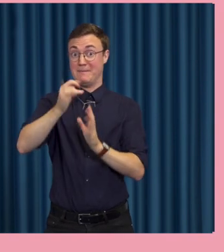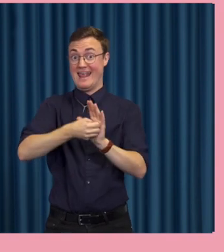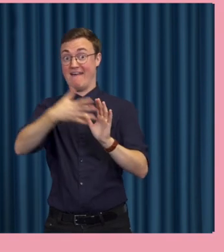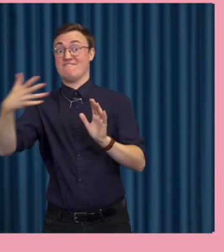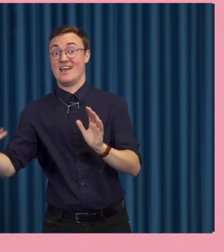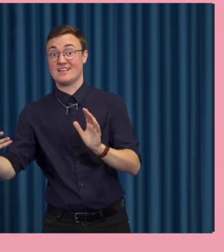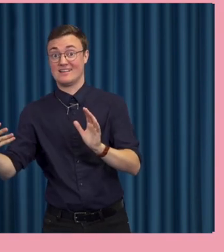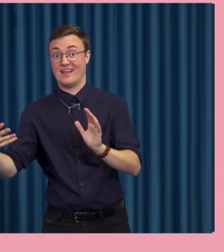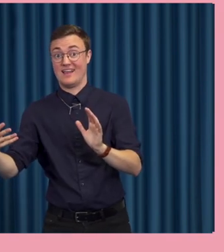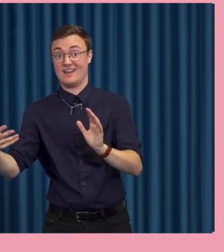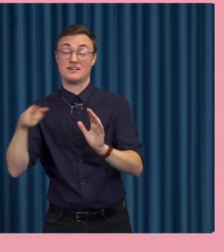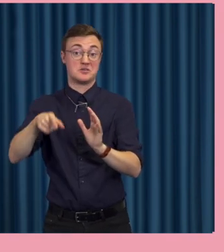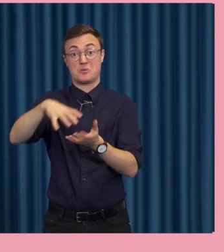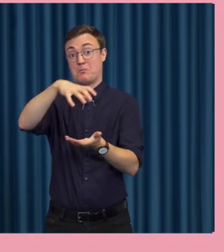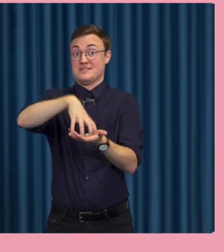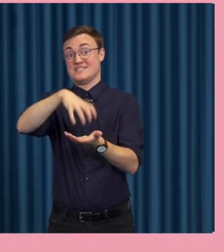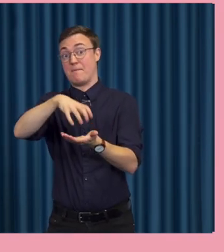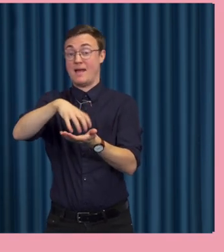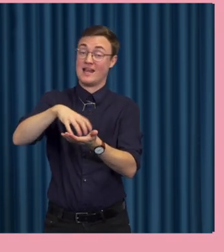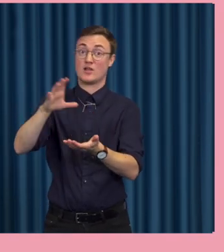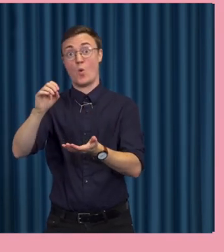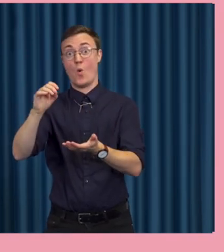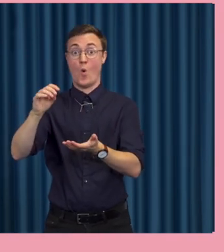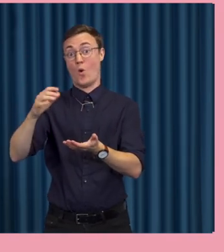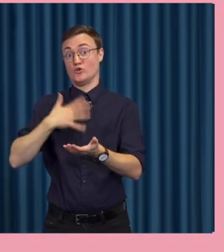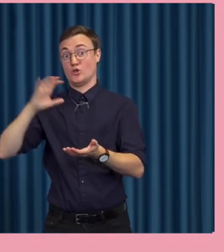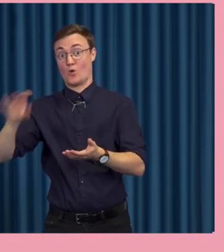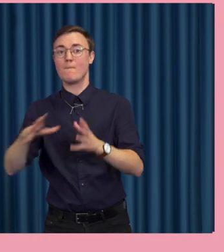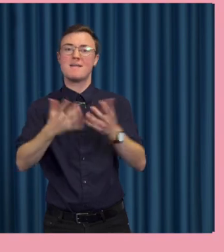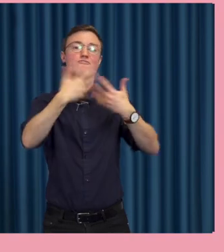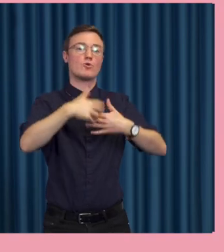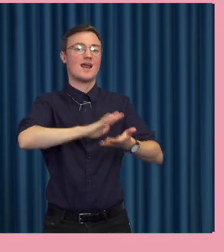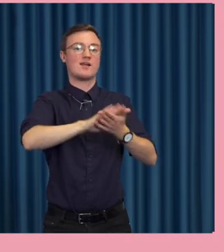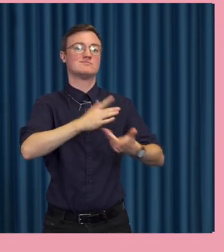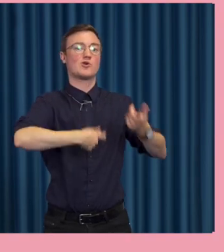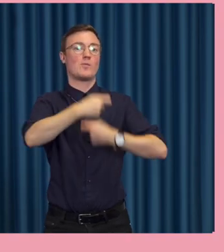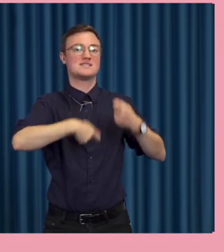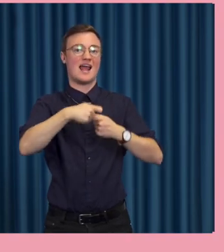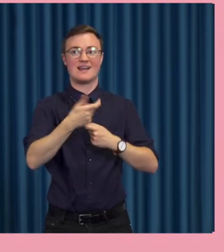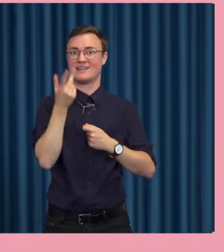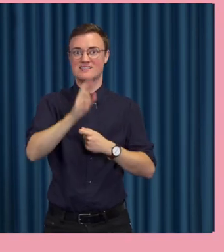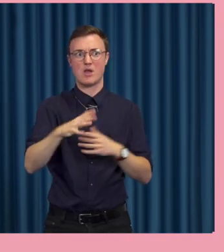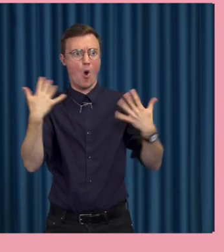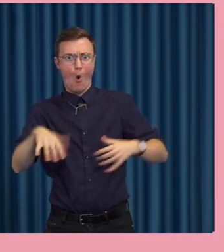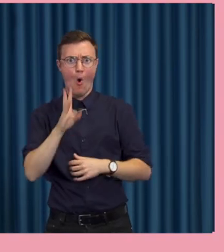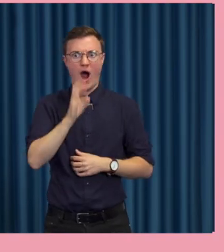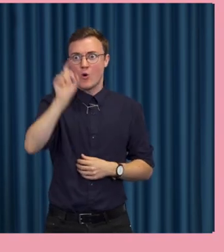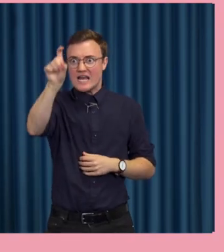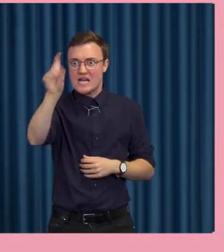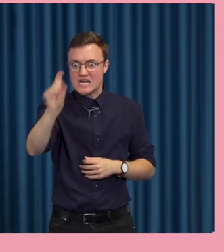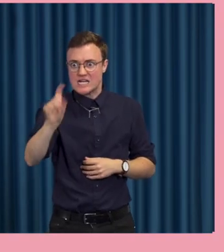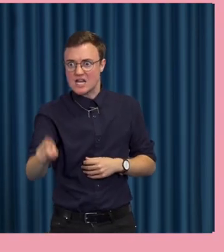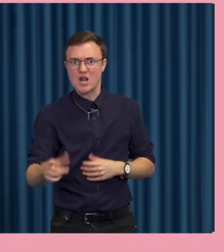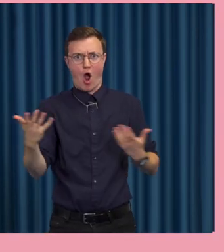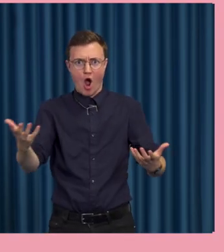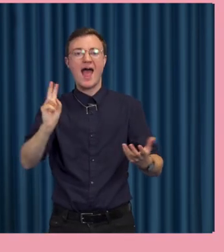egentligen som samhällen gillar, men ändå som ändå funkar i en kommersiell mening, det vill säga sensationalism eller liksom